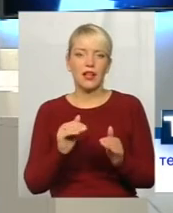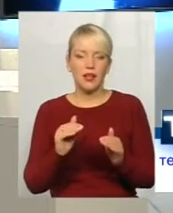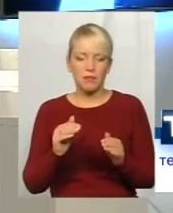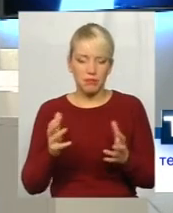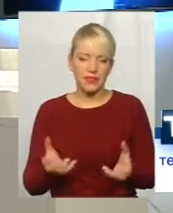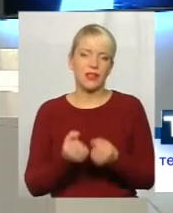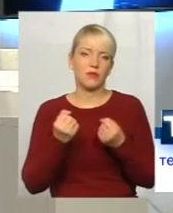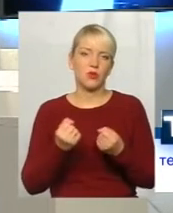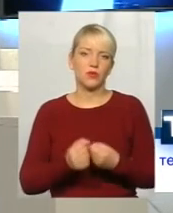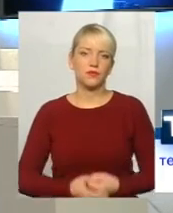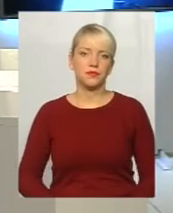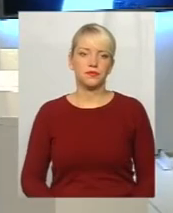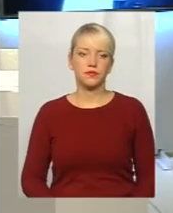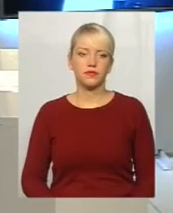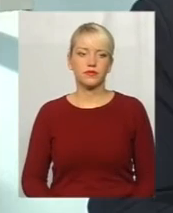конча важливо.